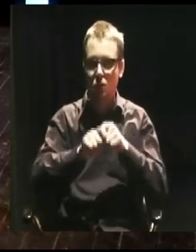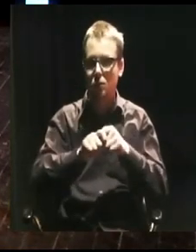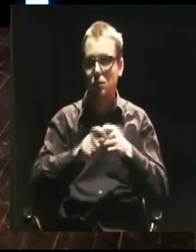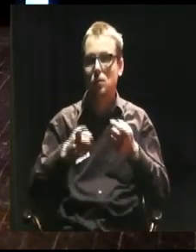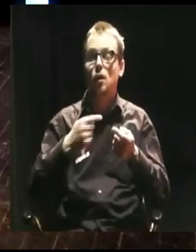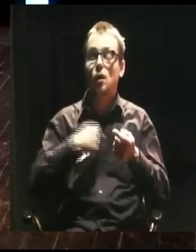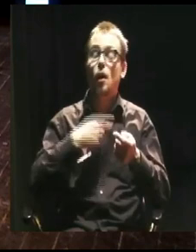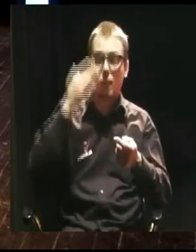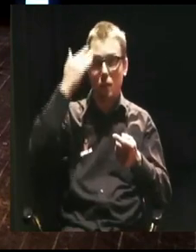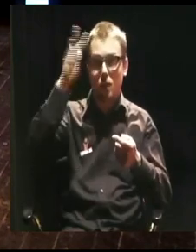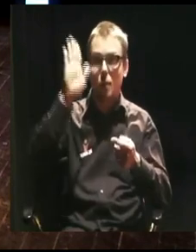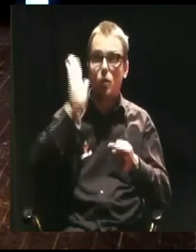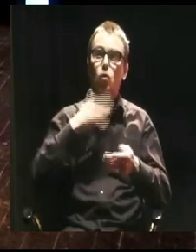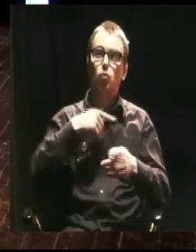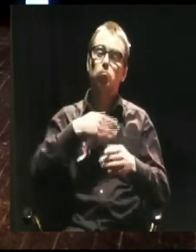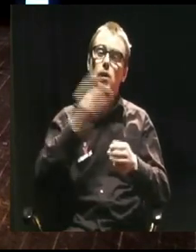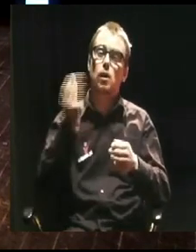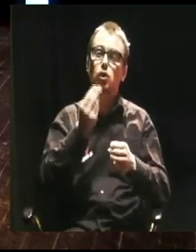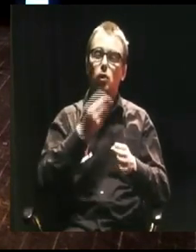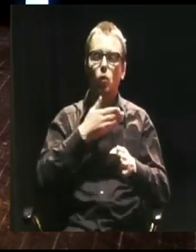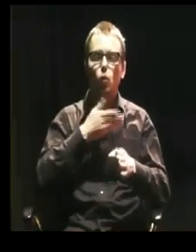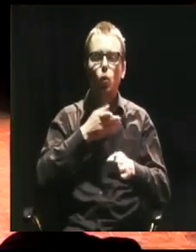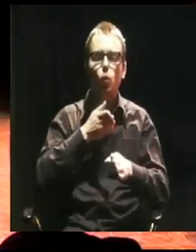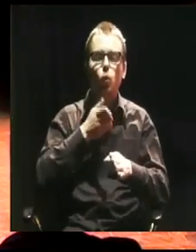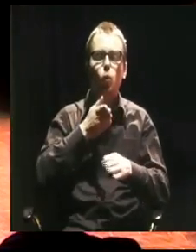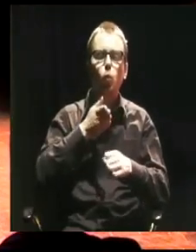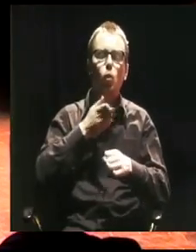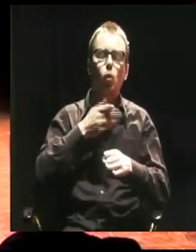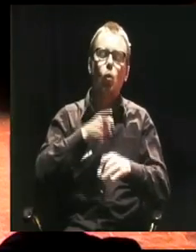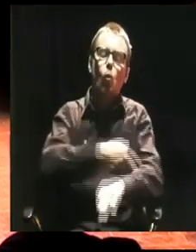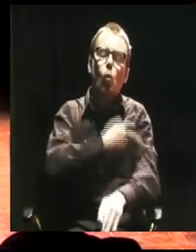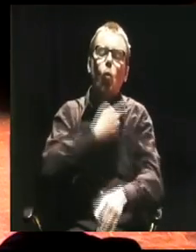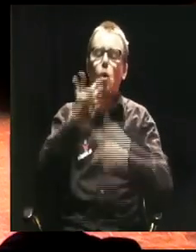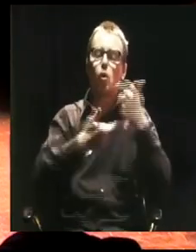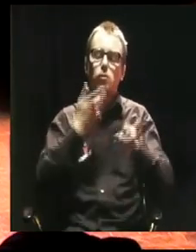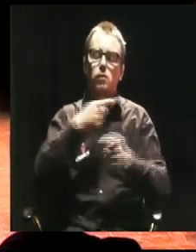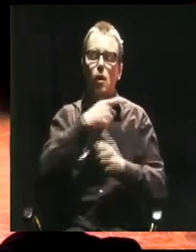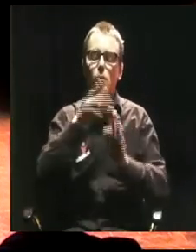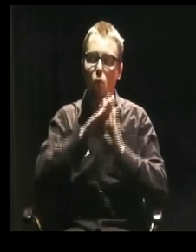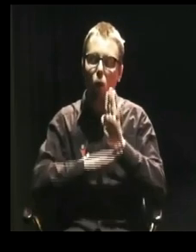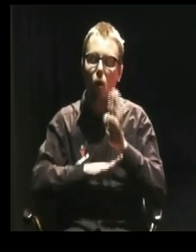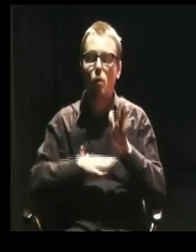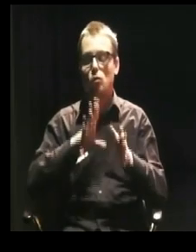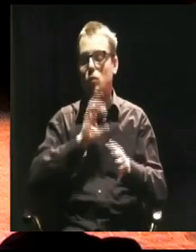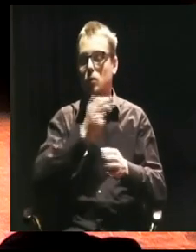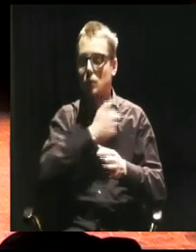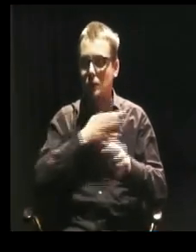Pozwólcie, że trochę wam o nim opowiem. Nie w kontekście przechwalania się, tylko w jaki sposób w tym programie